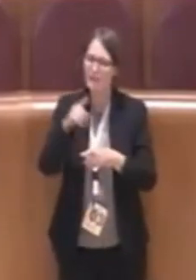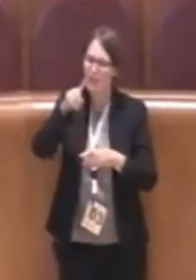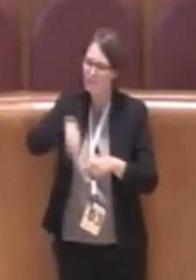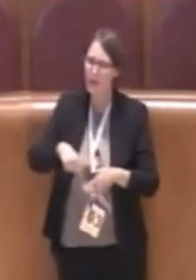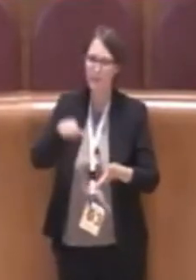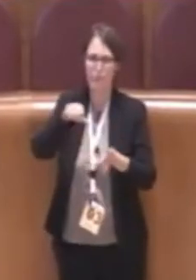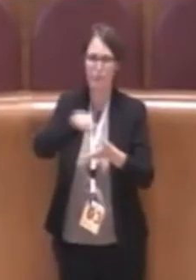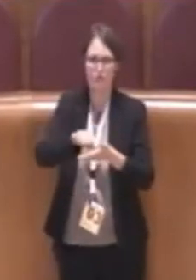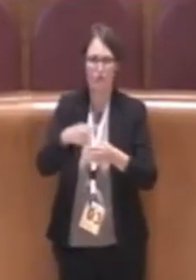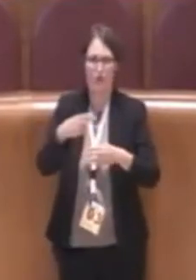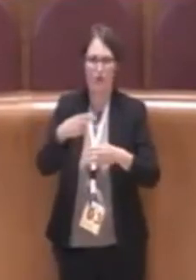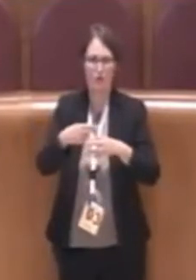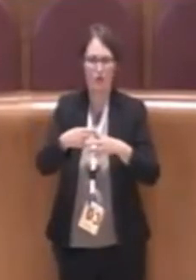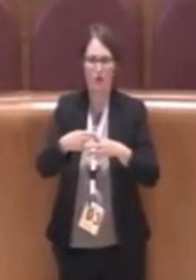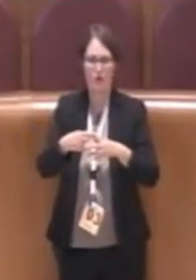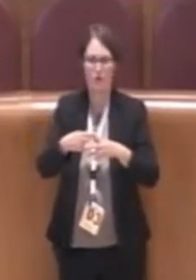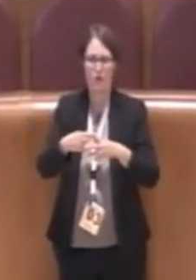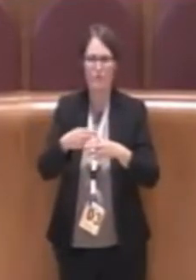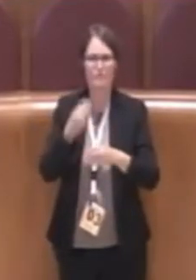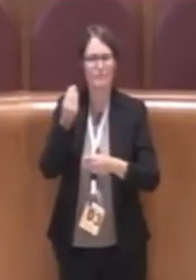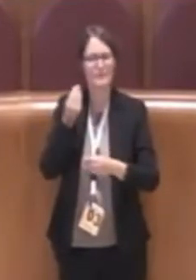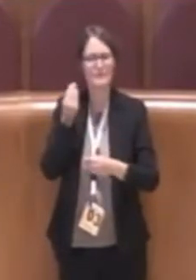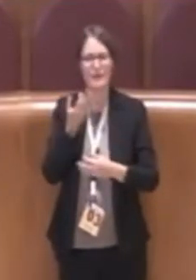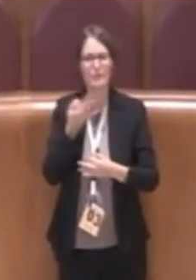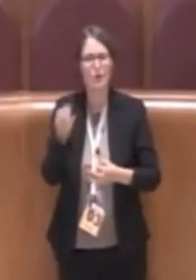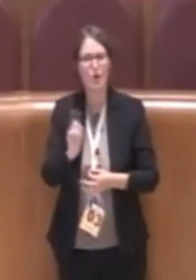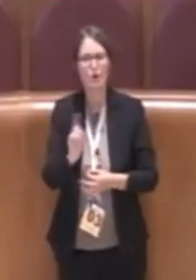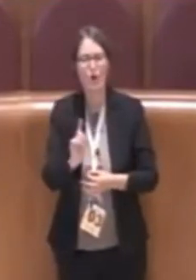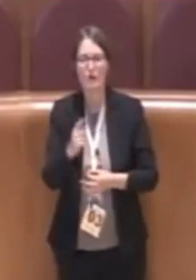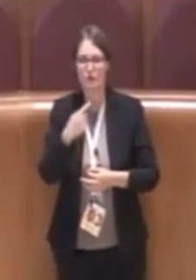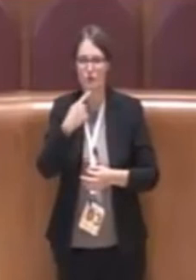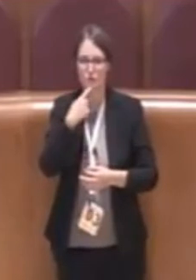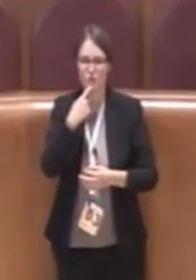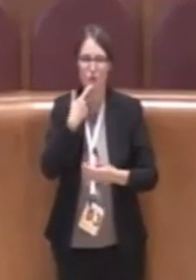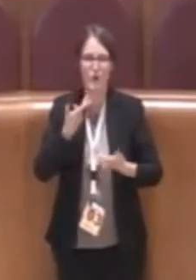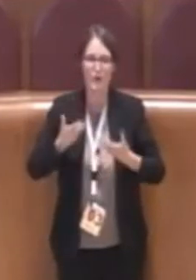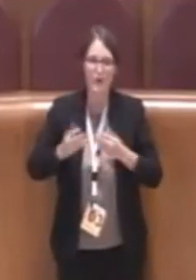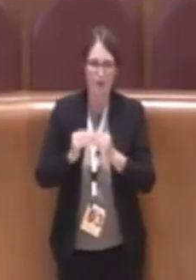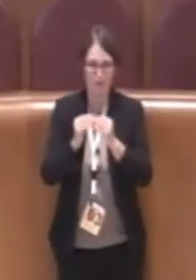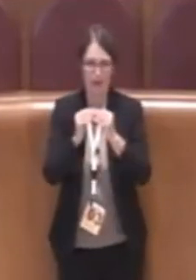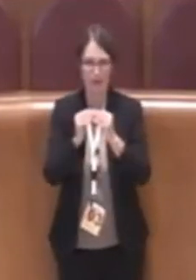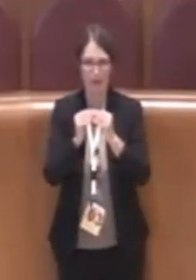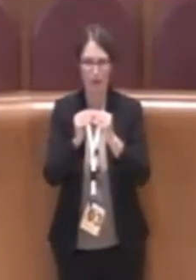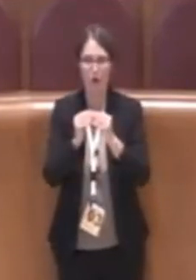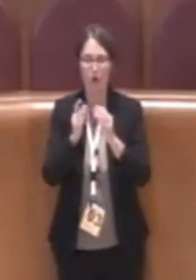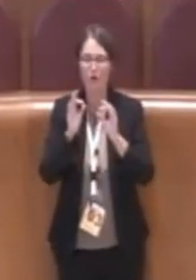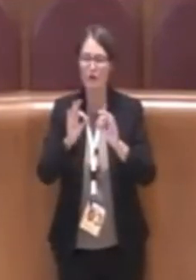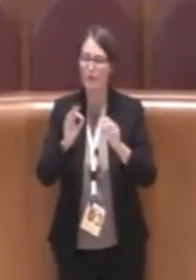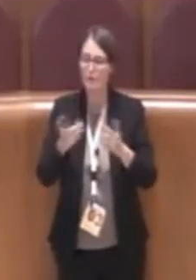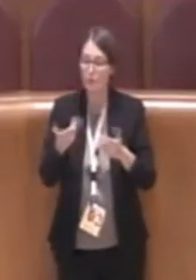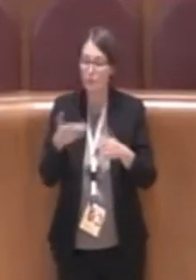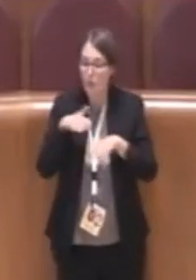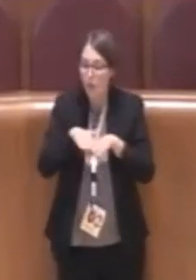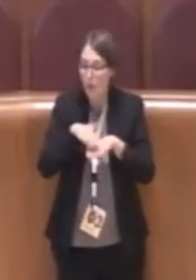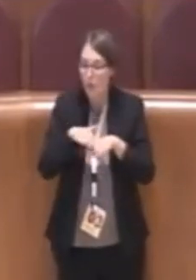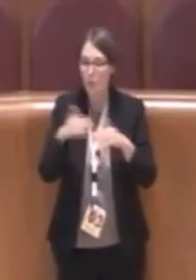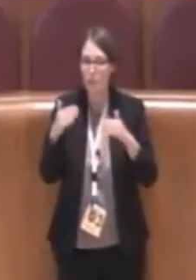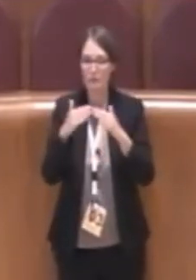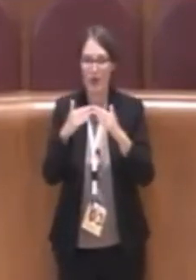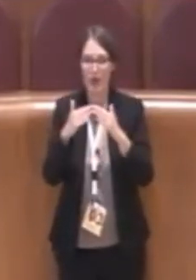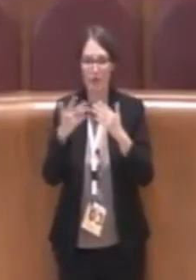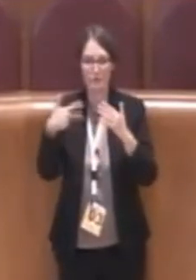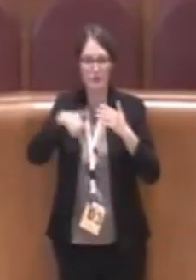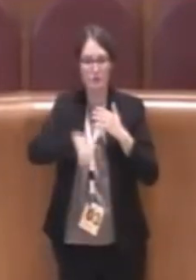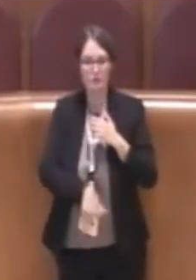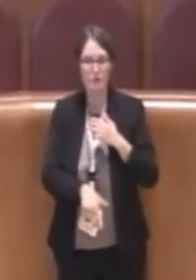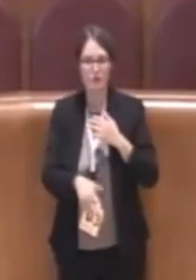sembrava giusto che gli imprenditori che utilizzano l'housing sociale anche proprio come premialità urbanistica poi costruiscano